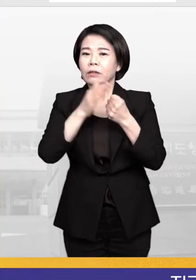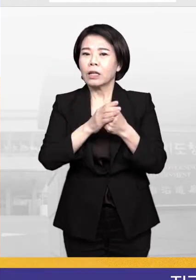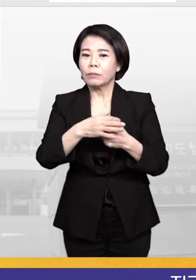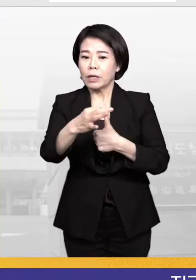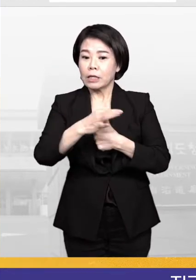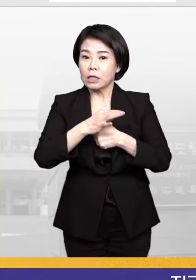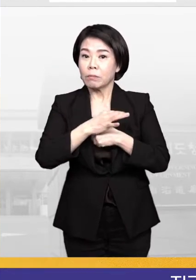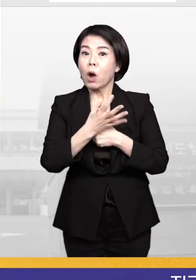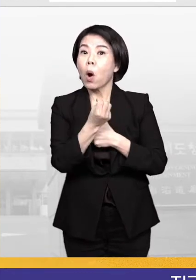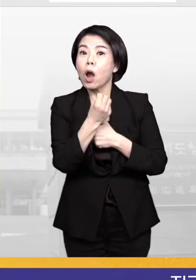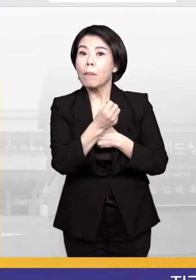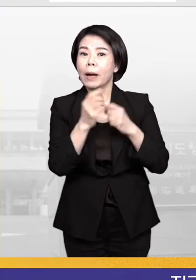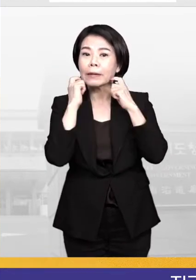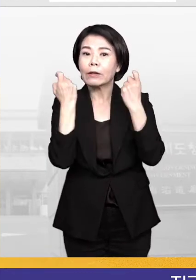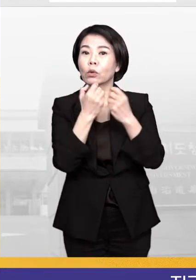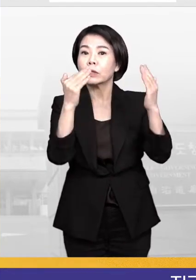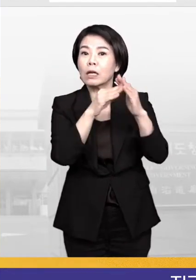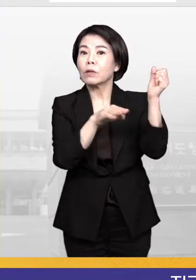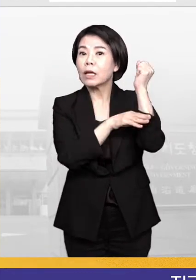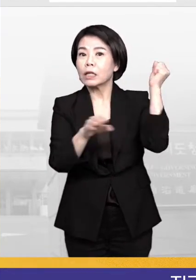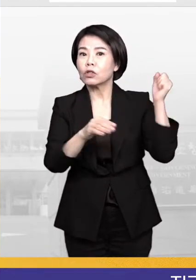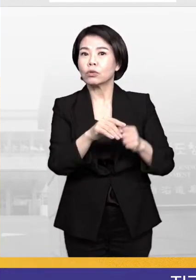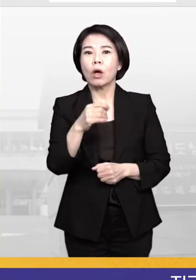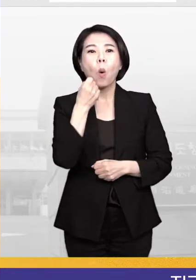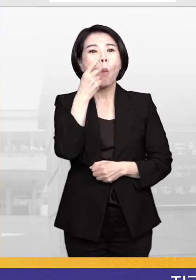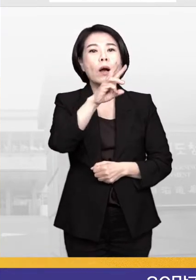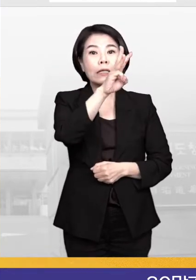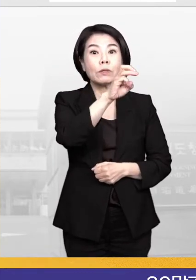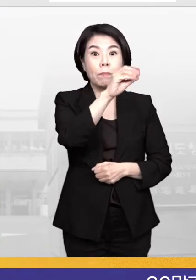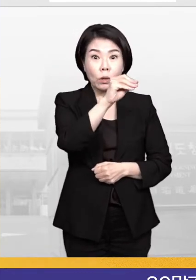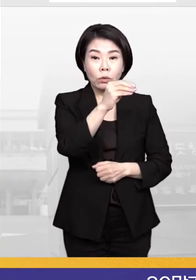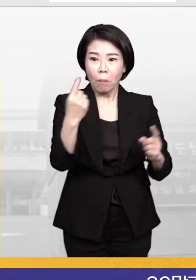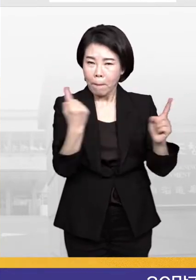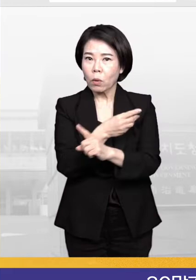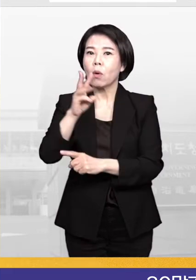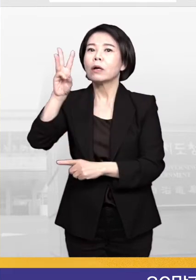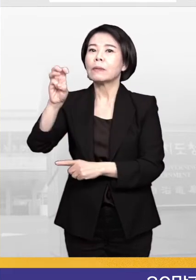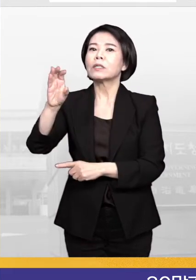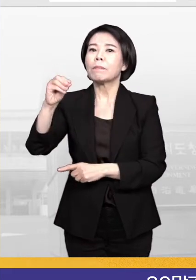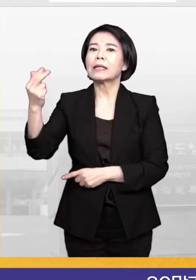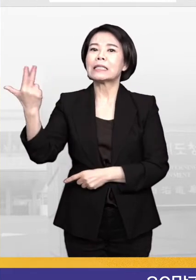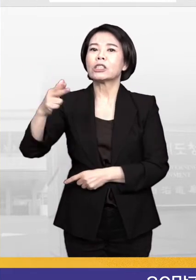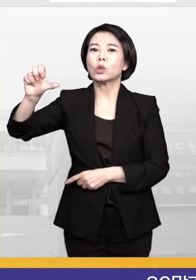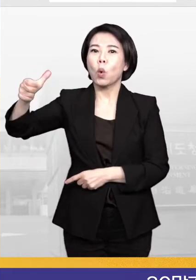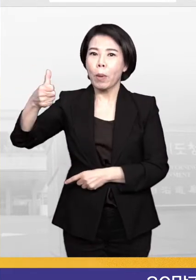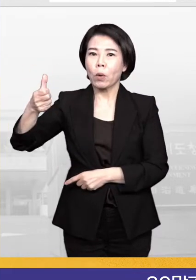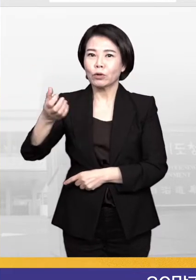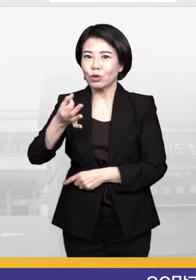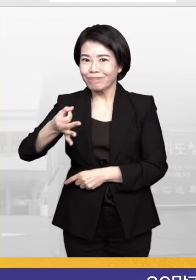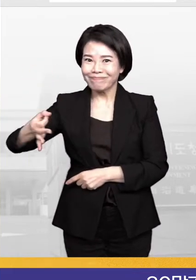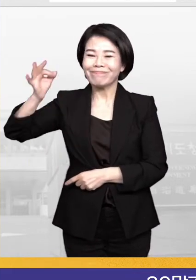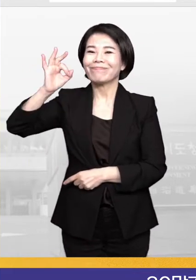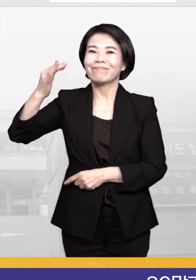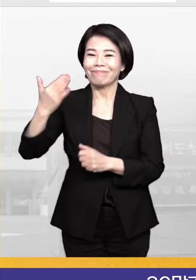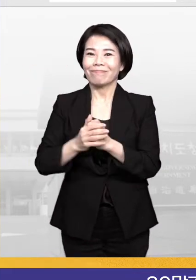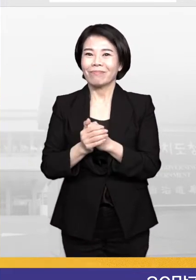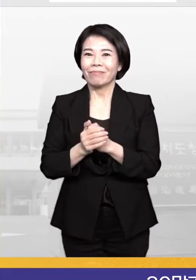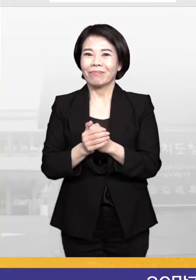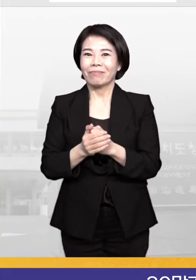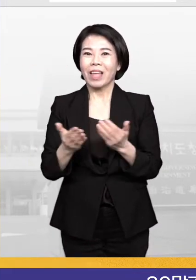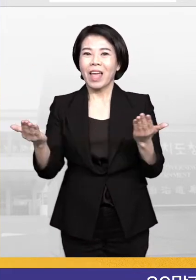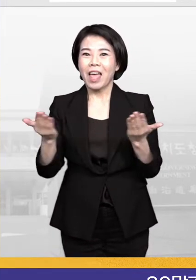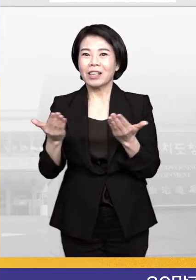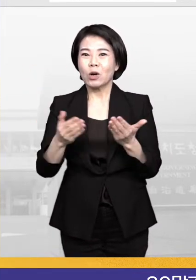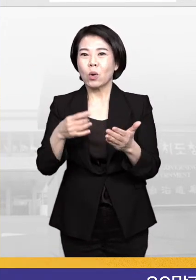역시 단독가구 기준으로 지난해 월 최대 30만 원에서 30만 7,500원으로 인상됐고요. 근로소득